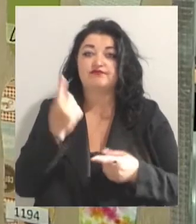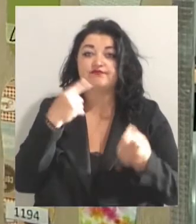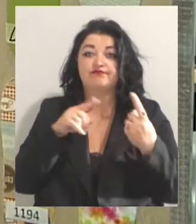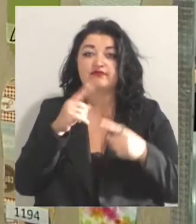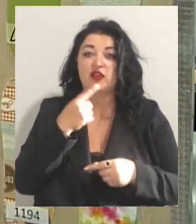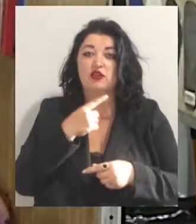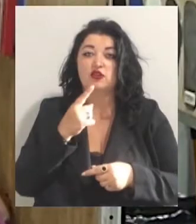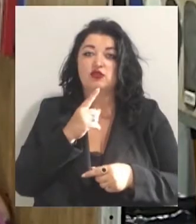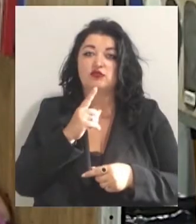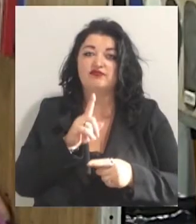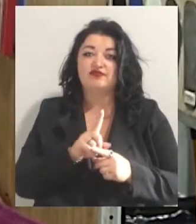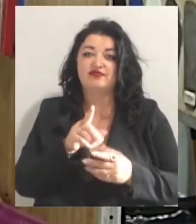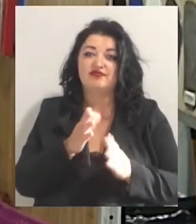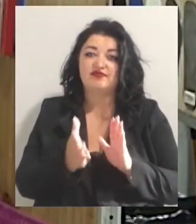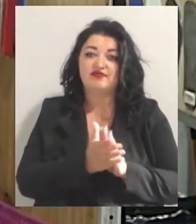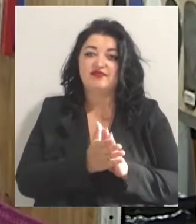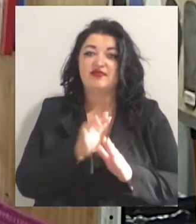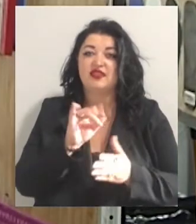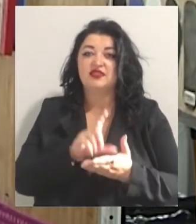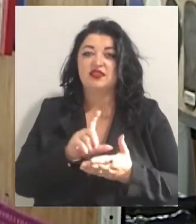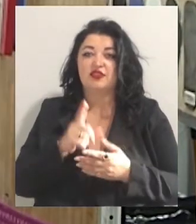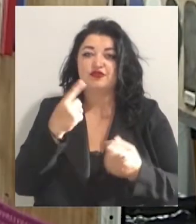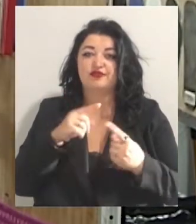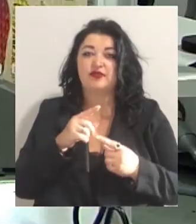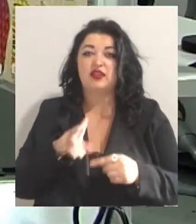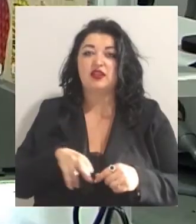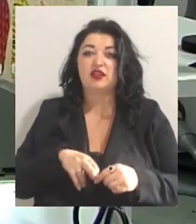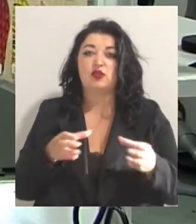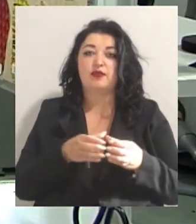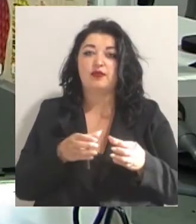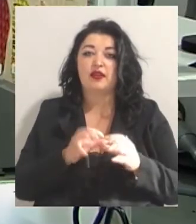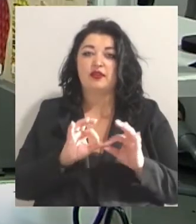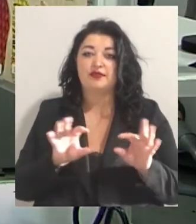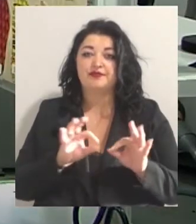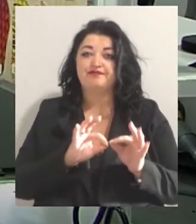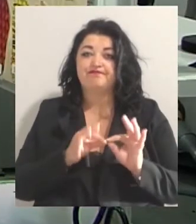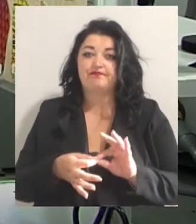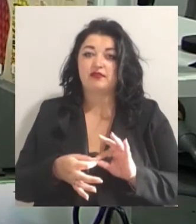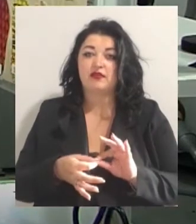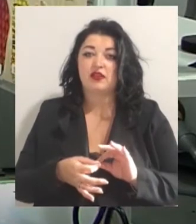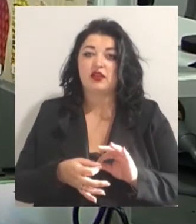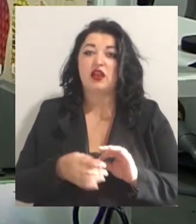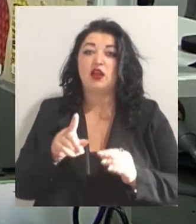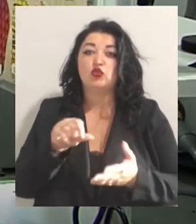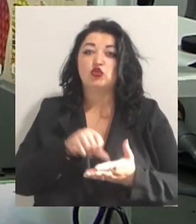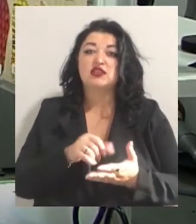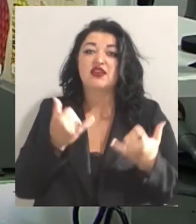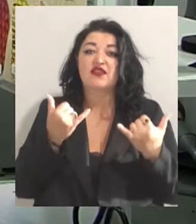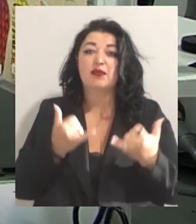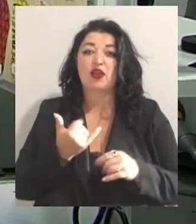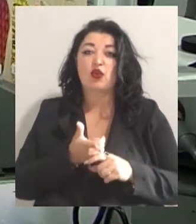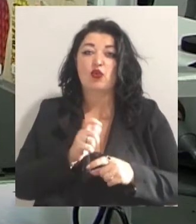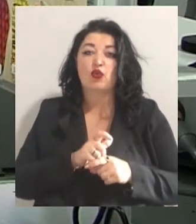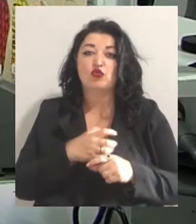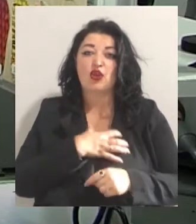стаканчиків, каже технічний директор компанії Михайло Брятко. Тут участь така сьогоднішня і дуже необхідна актуальна